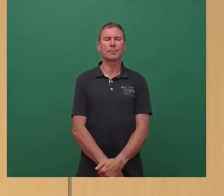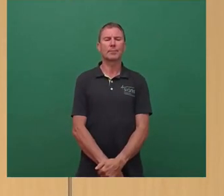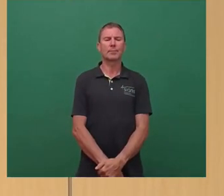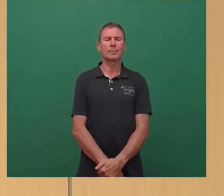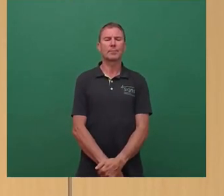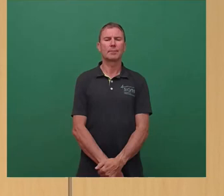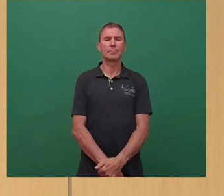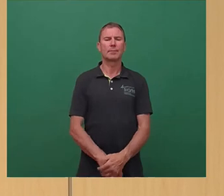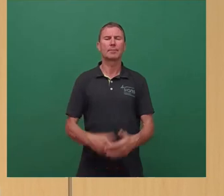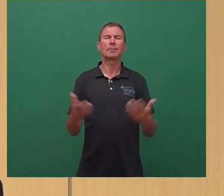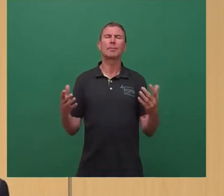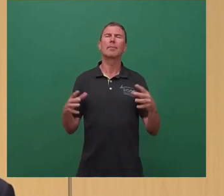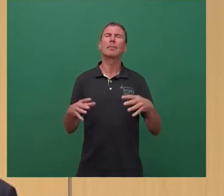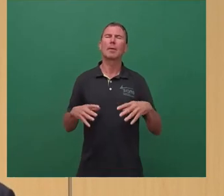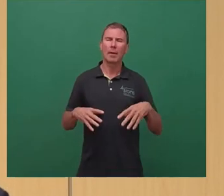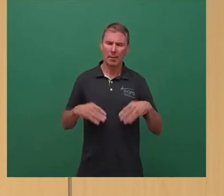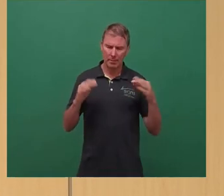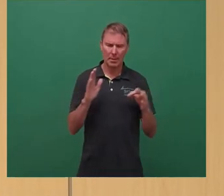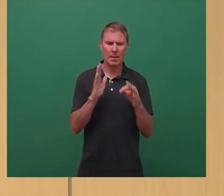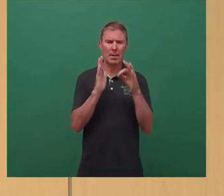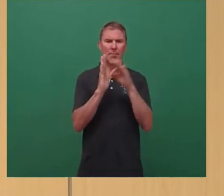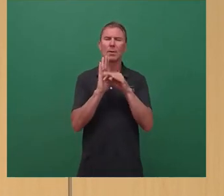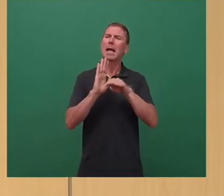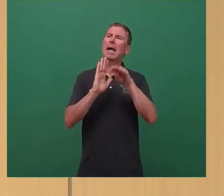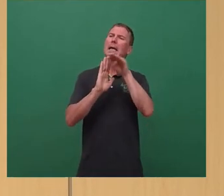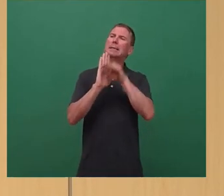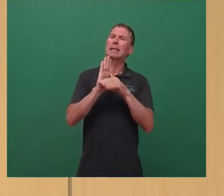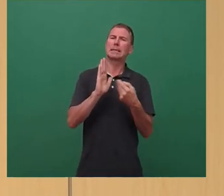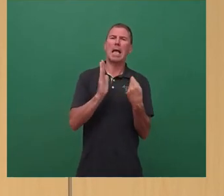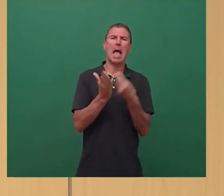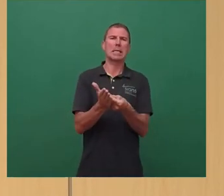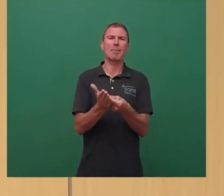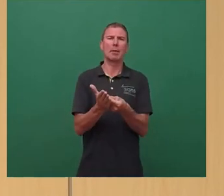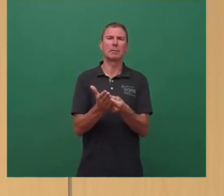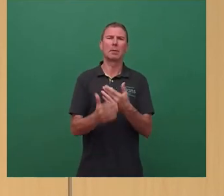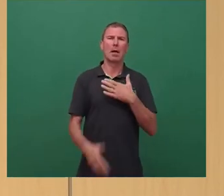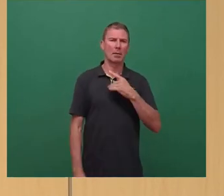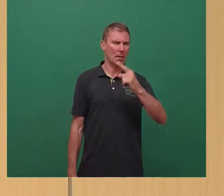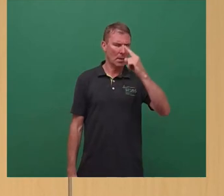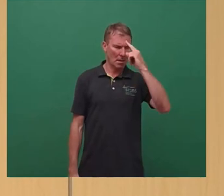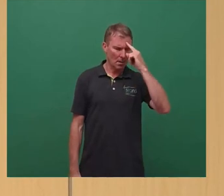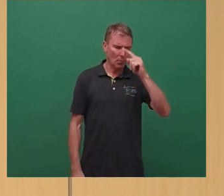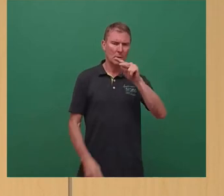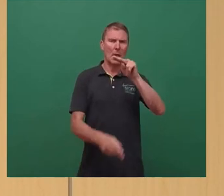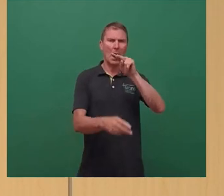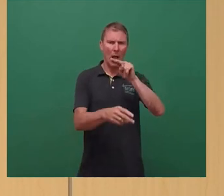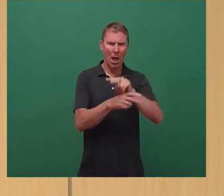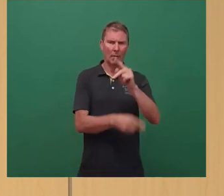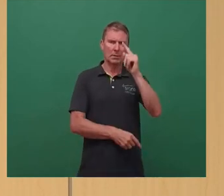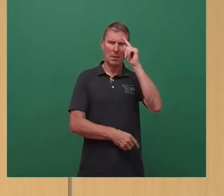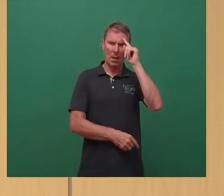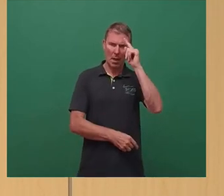Also, beginnen wir mal mit dem Punkt. Der Gesetzgeber hat ja bewusst ein Aufsichtsräte hohes